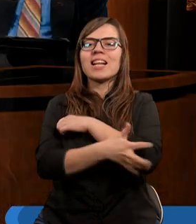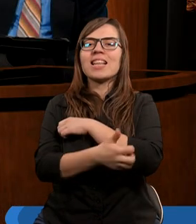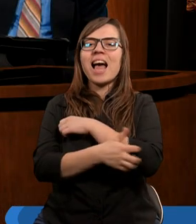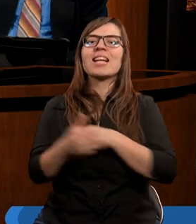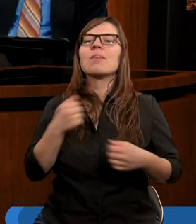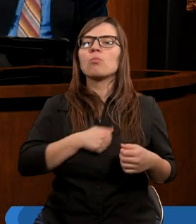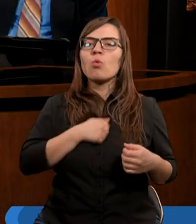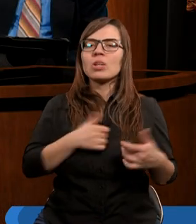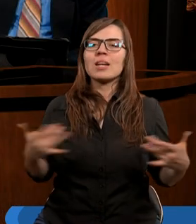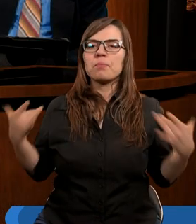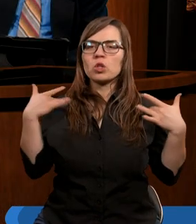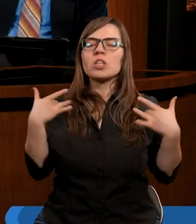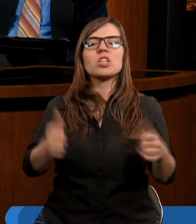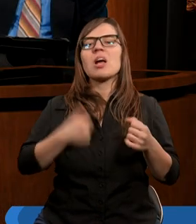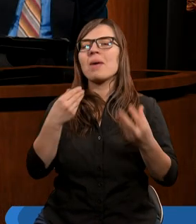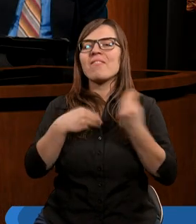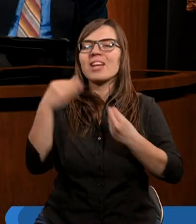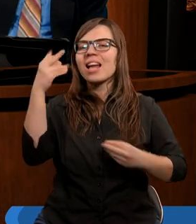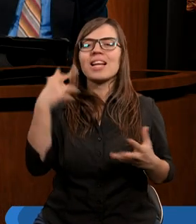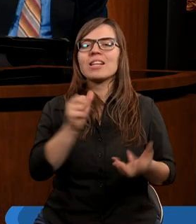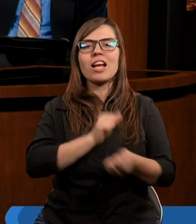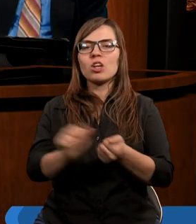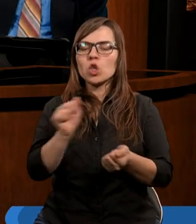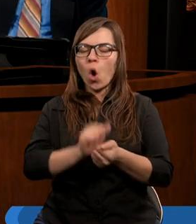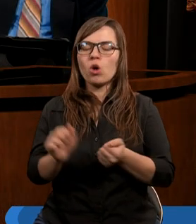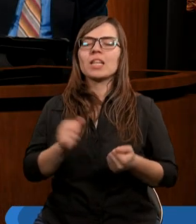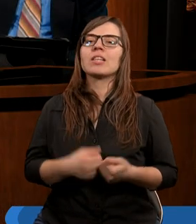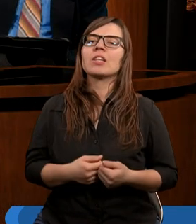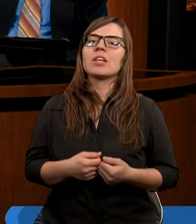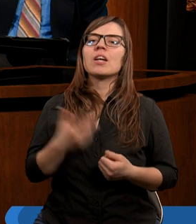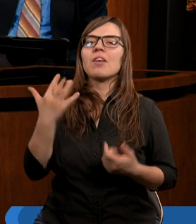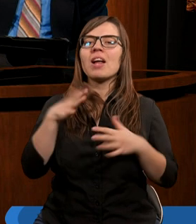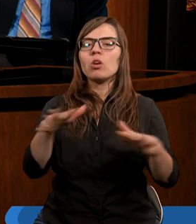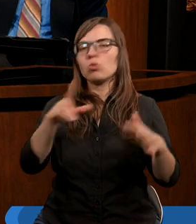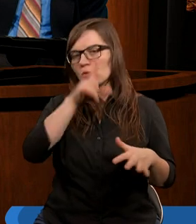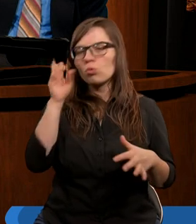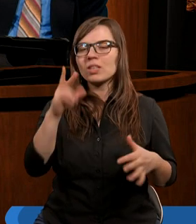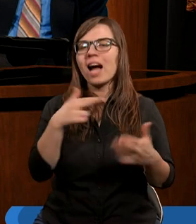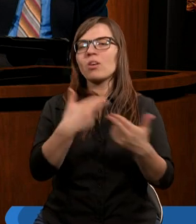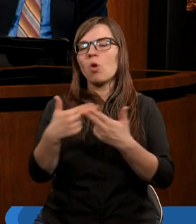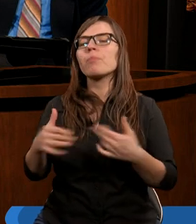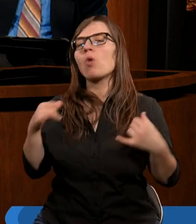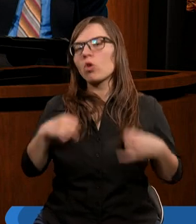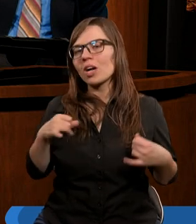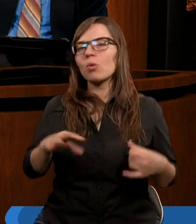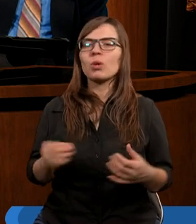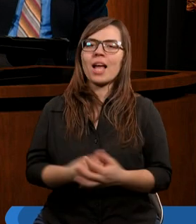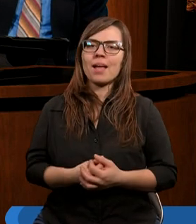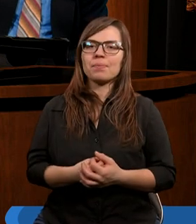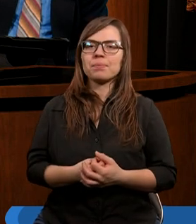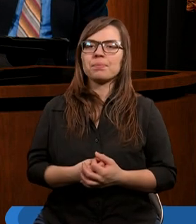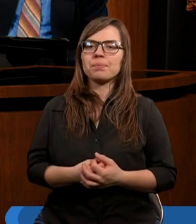które tu prowadzimy, żeby więcej nie szkodzić. I tak niestety wielu ludzi taką odpowiedź znajduje na to pytanie,